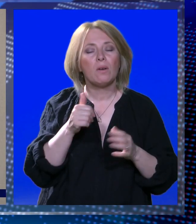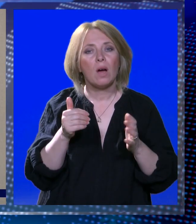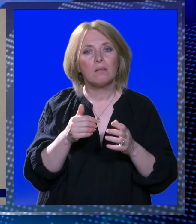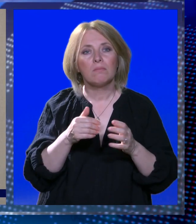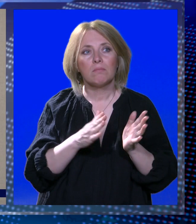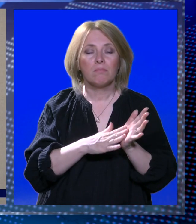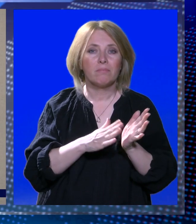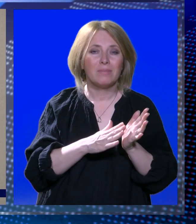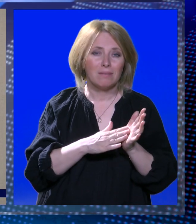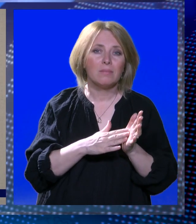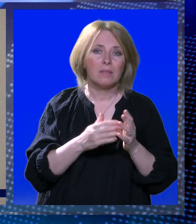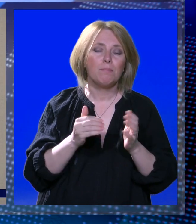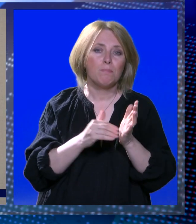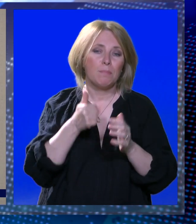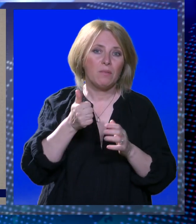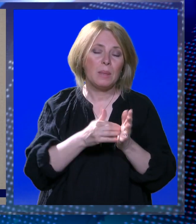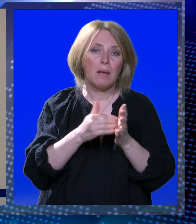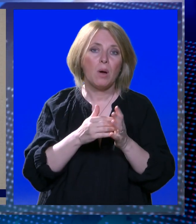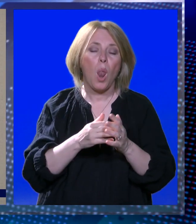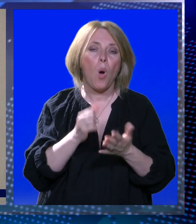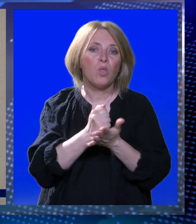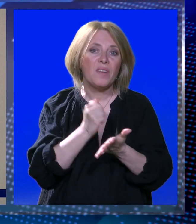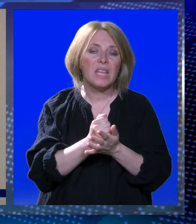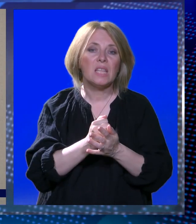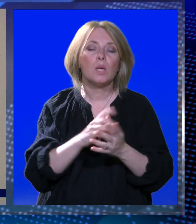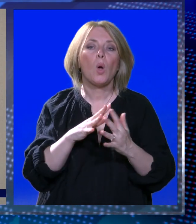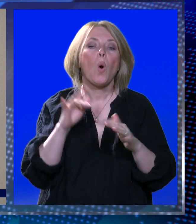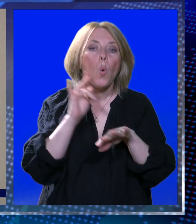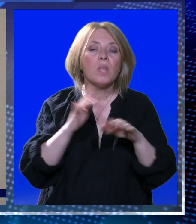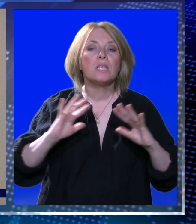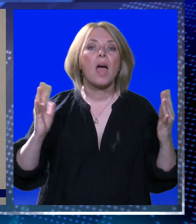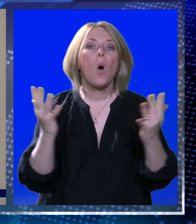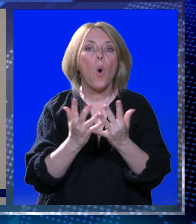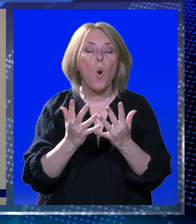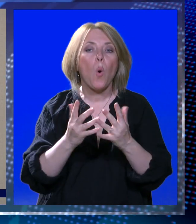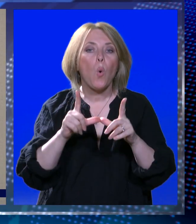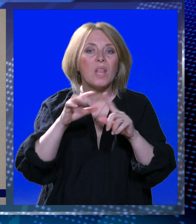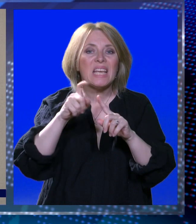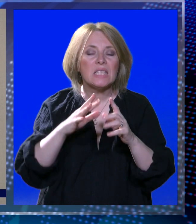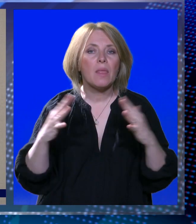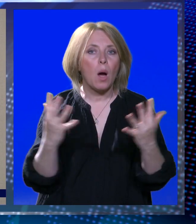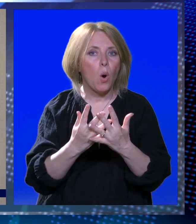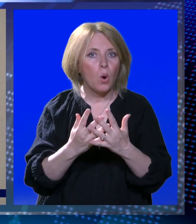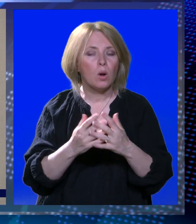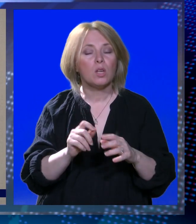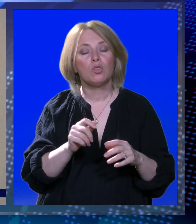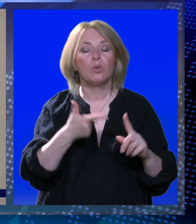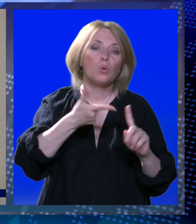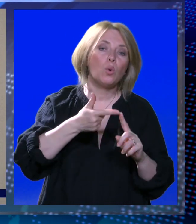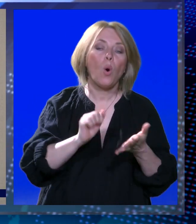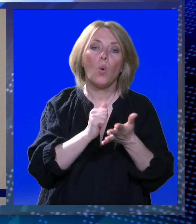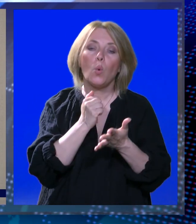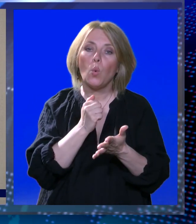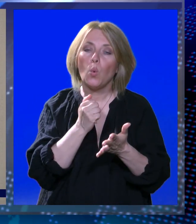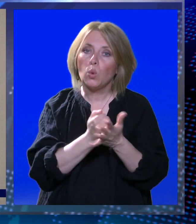trebalo utvrditi utjecaj okoliša na okoliš, drugo bi trebalo utvrditi uopće potrebu za apartmanima